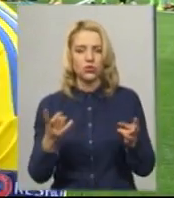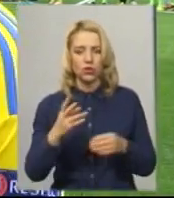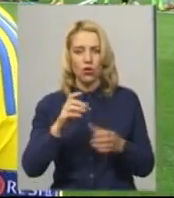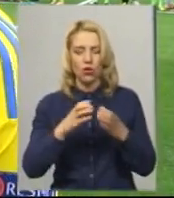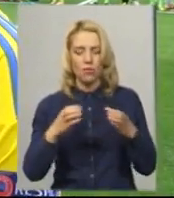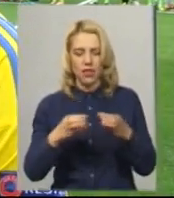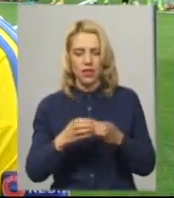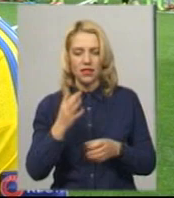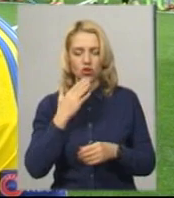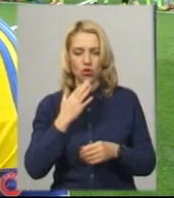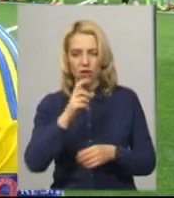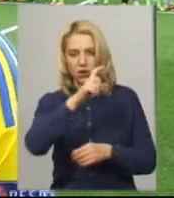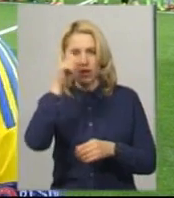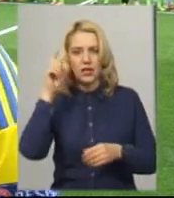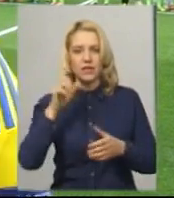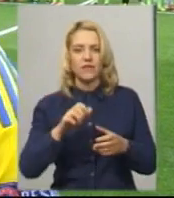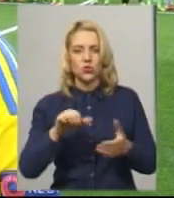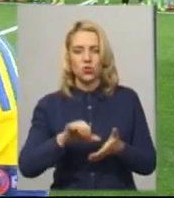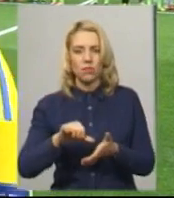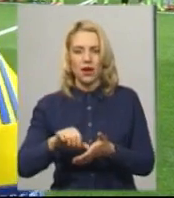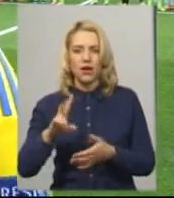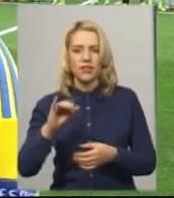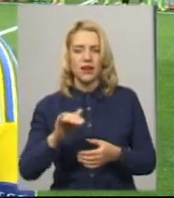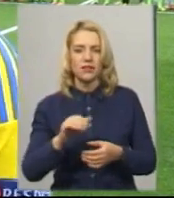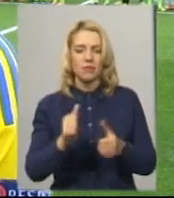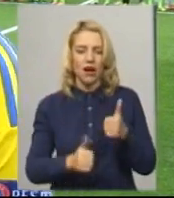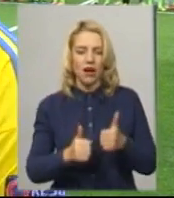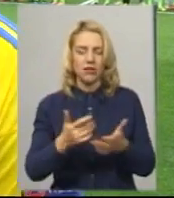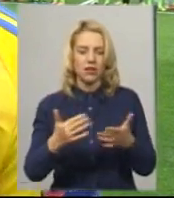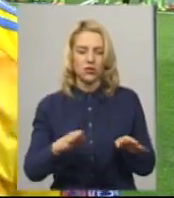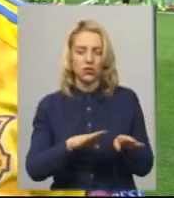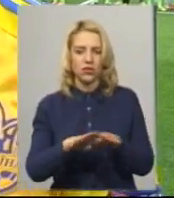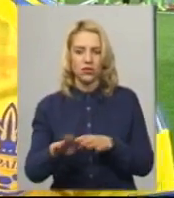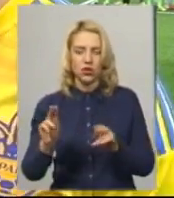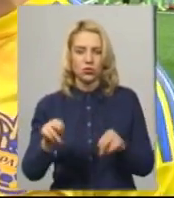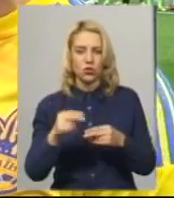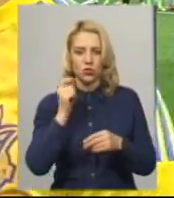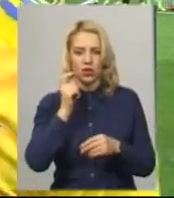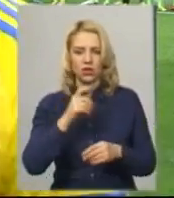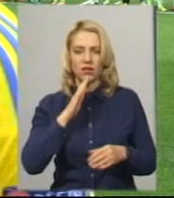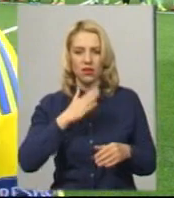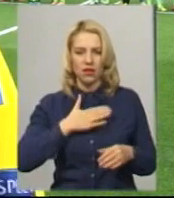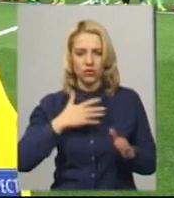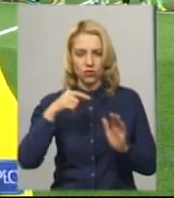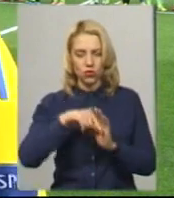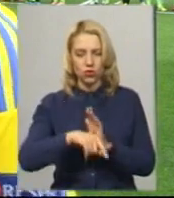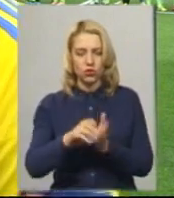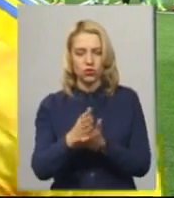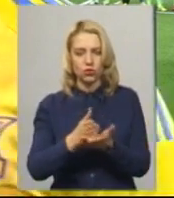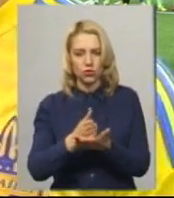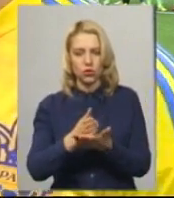академії виступає на змаганнях різного рівня, як і в чемпіонатах України, і наших внутрішніх Держприкордонслужб України в змаганнях.